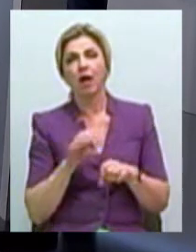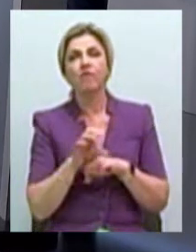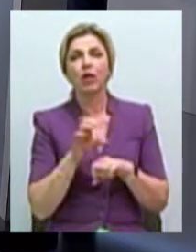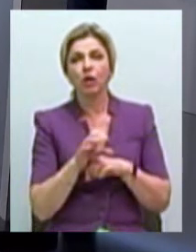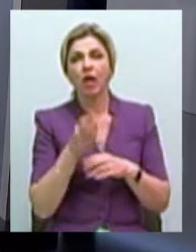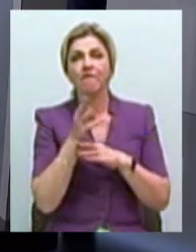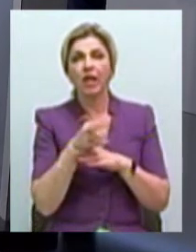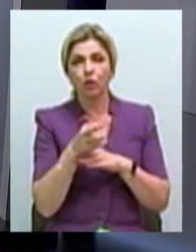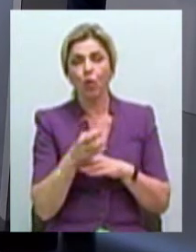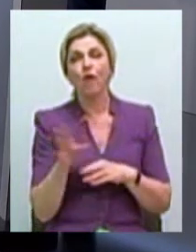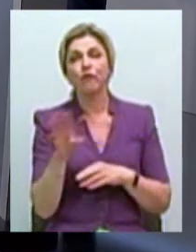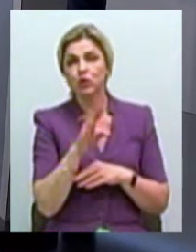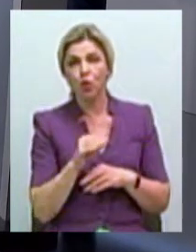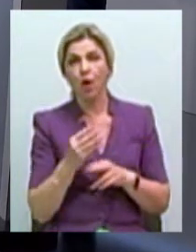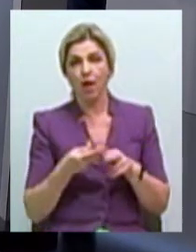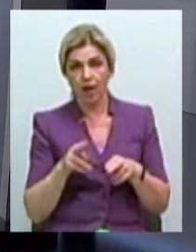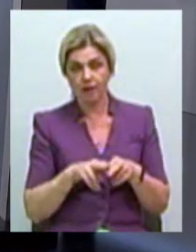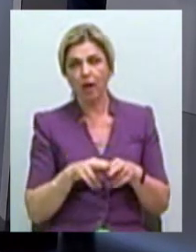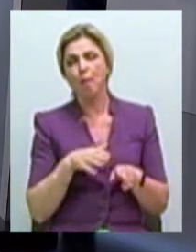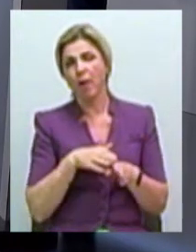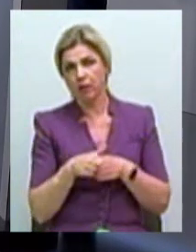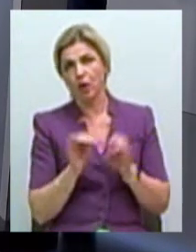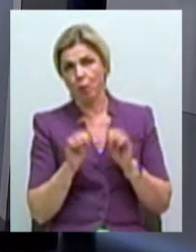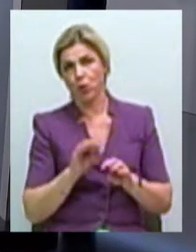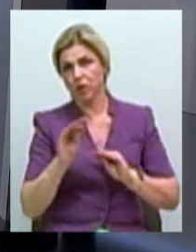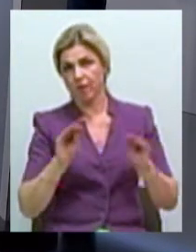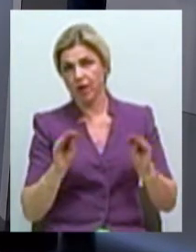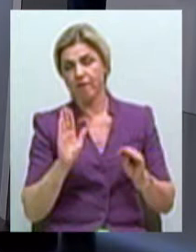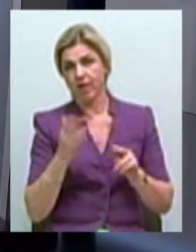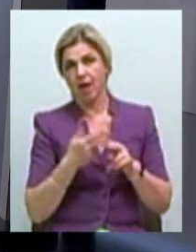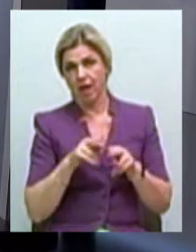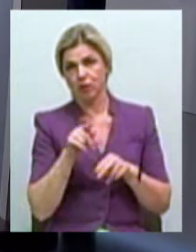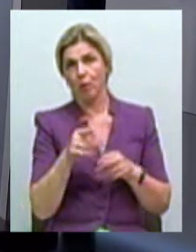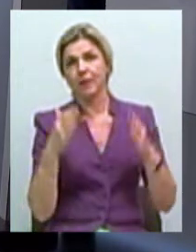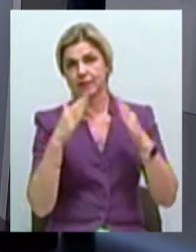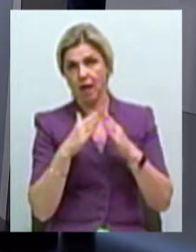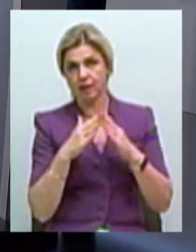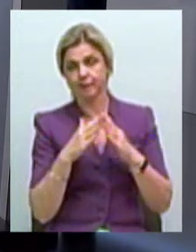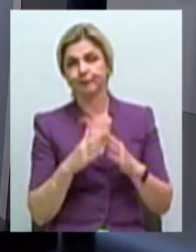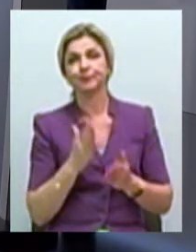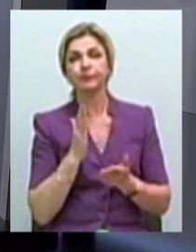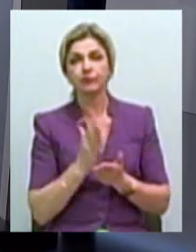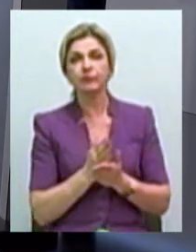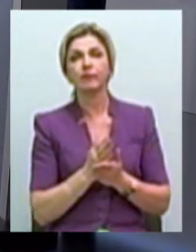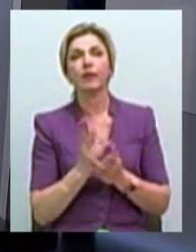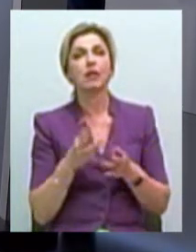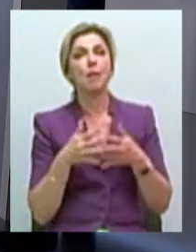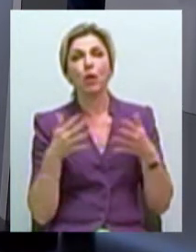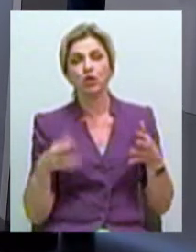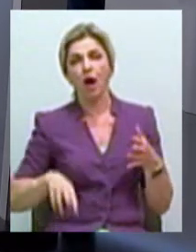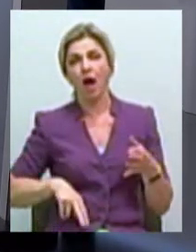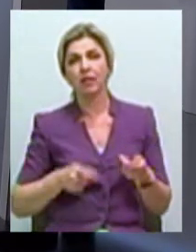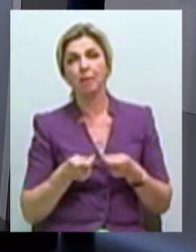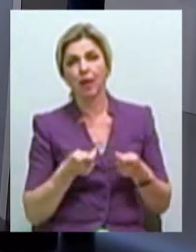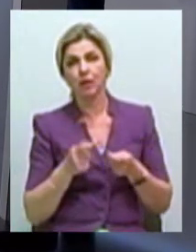видеоматериалів. Все це вполне може розміститися в цьому зданні. Євні админкорпу у